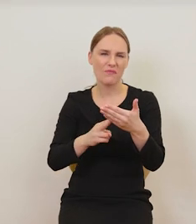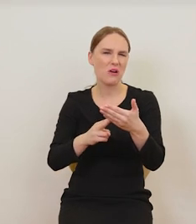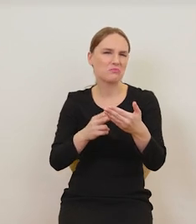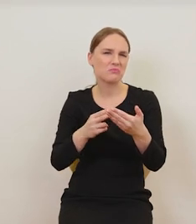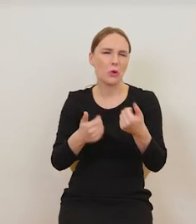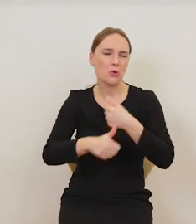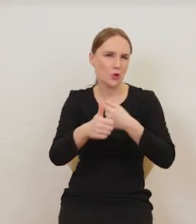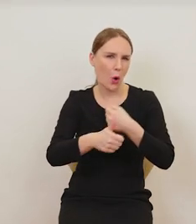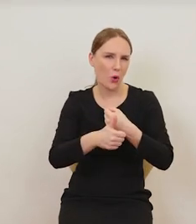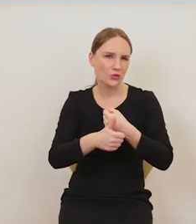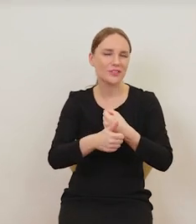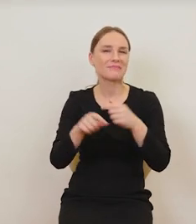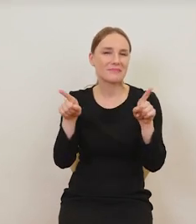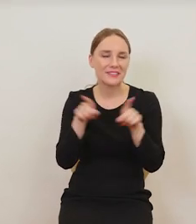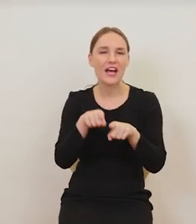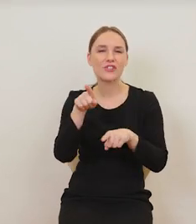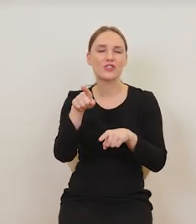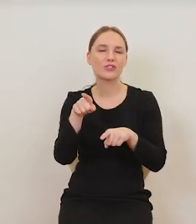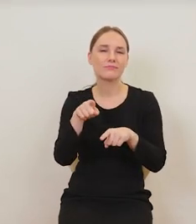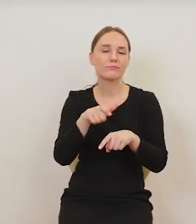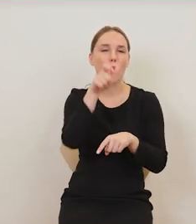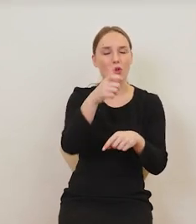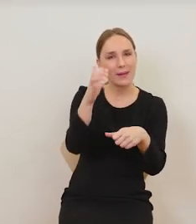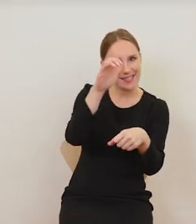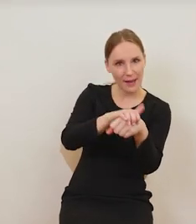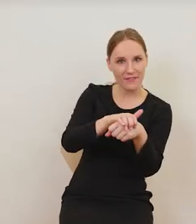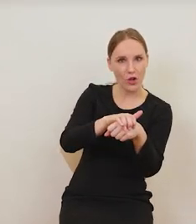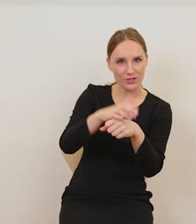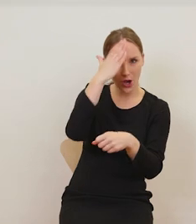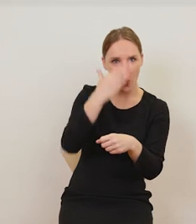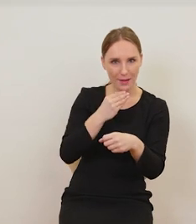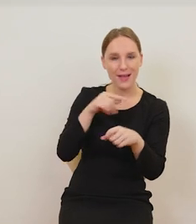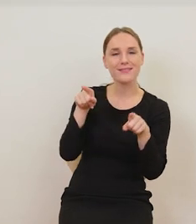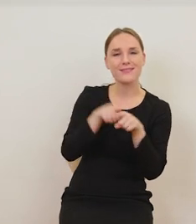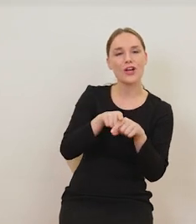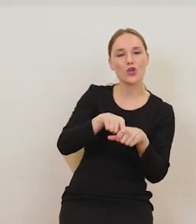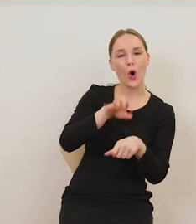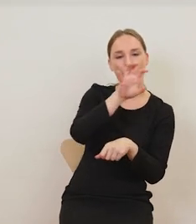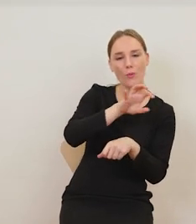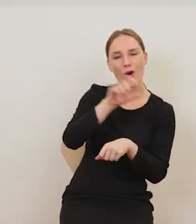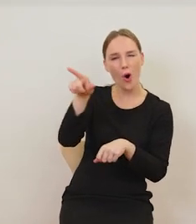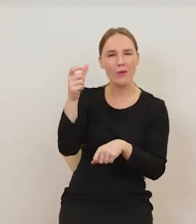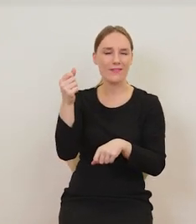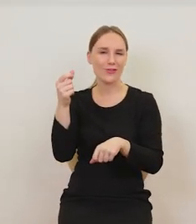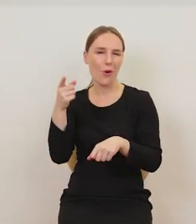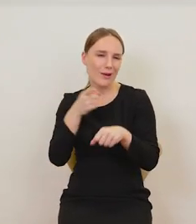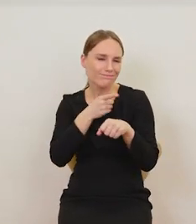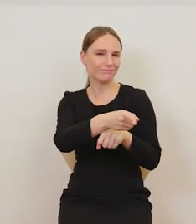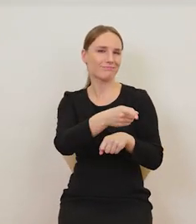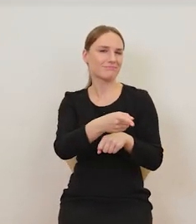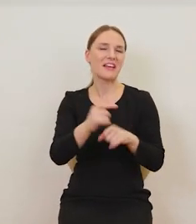najprawdopodobniej zakpił sobie z zamawiającego ten obraz i z oglądających go ludzi.